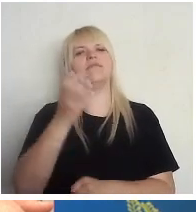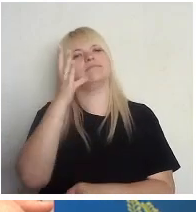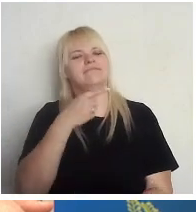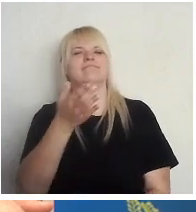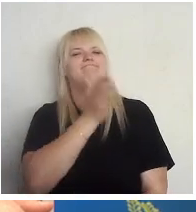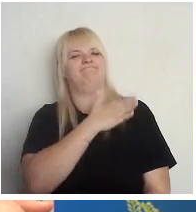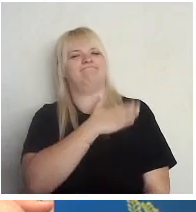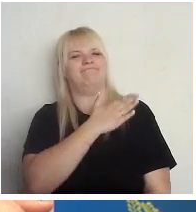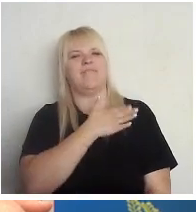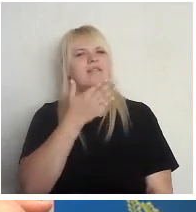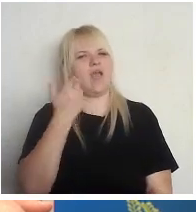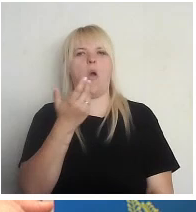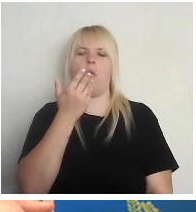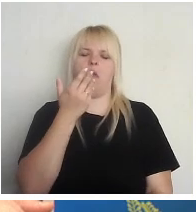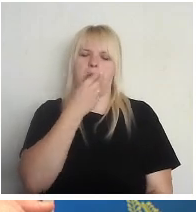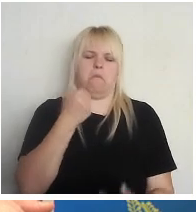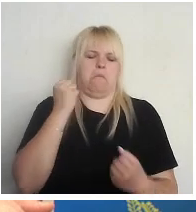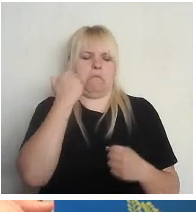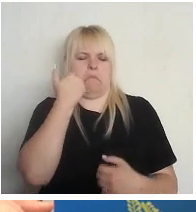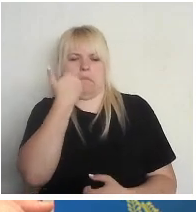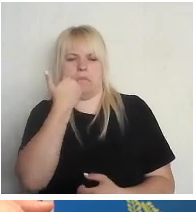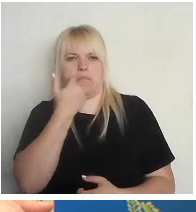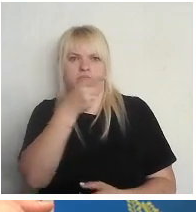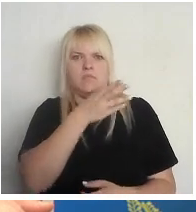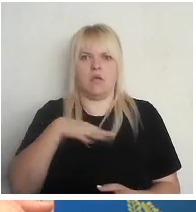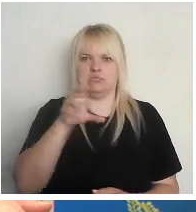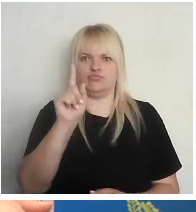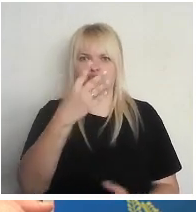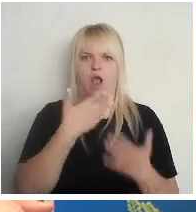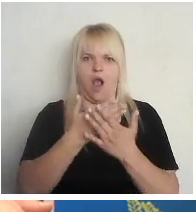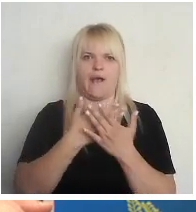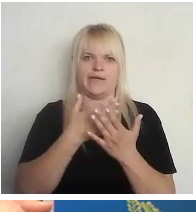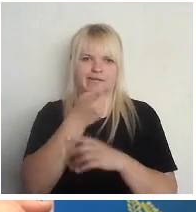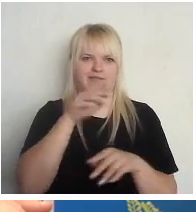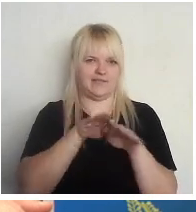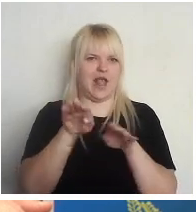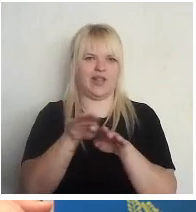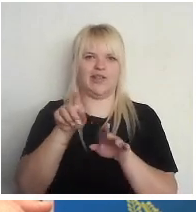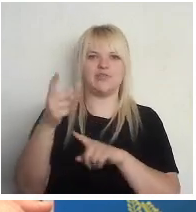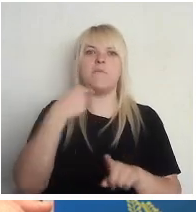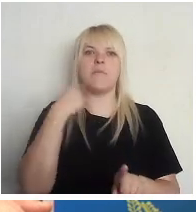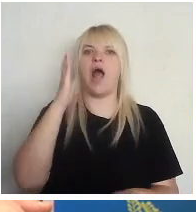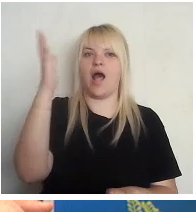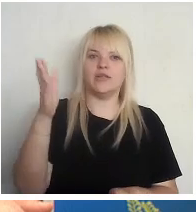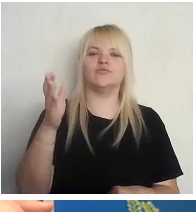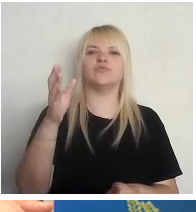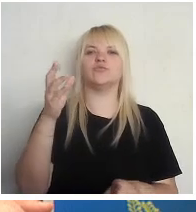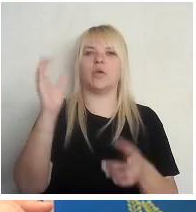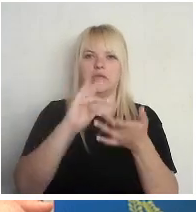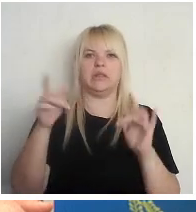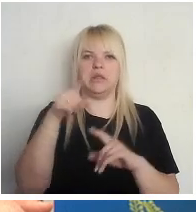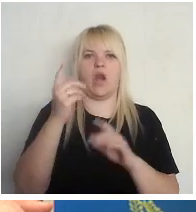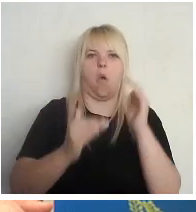neesam tik krūti, kūtri. Mēs tam īstenībā diezgan aktīvi salīdzoši mūsu procentu, kas balsot diesporā ir augstāts.